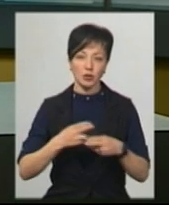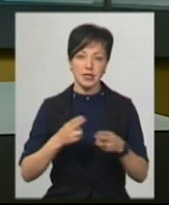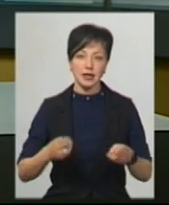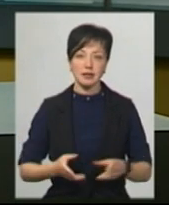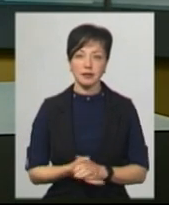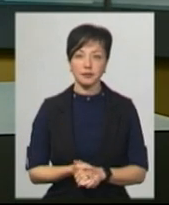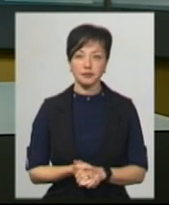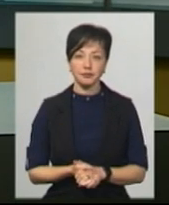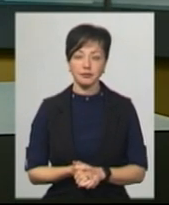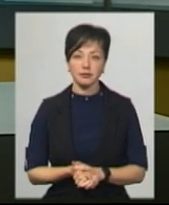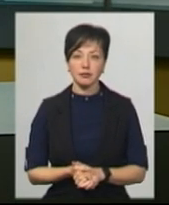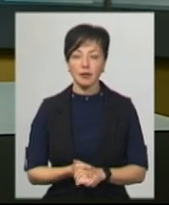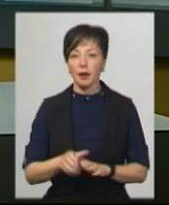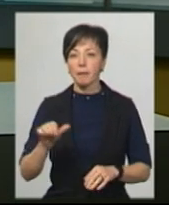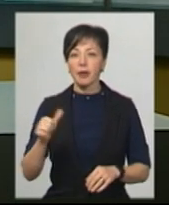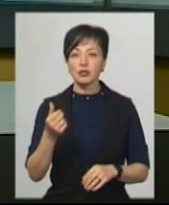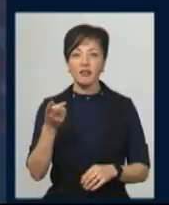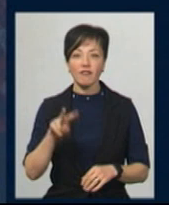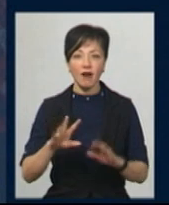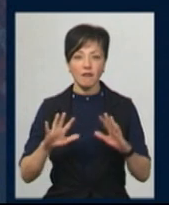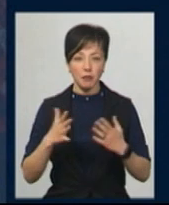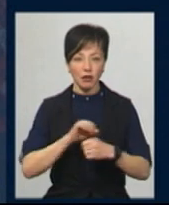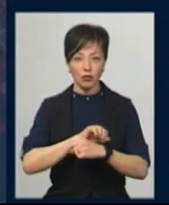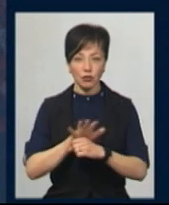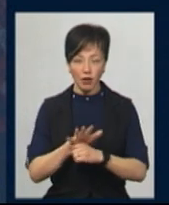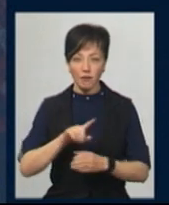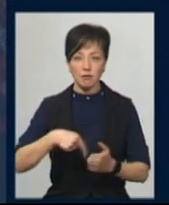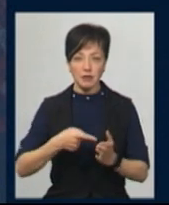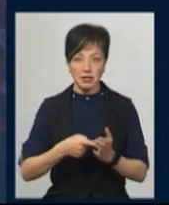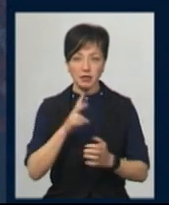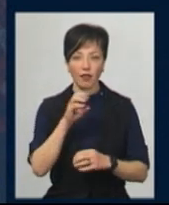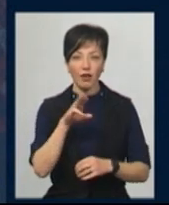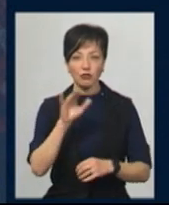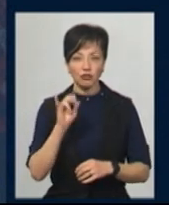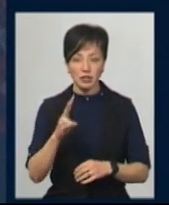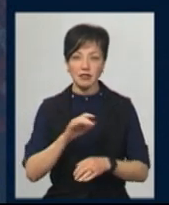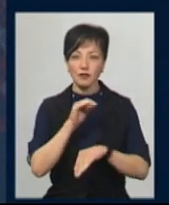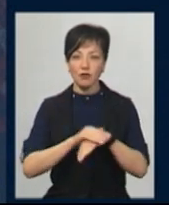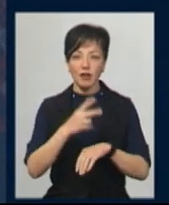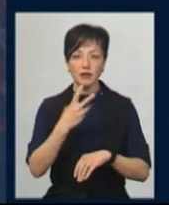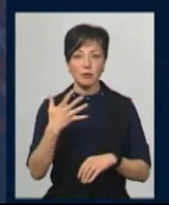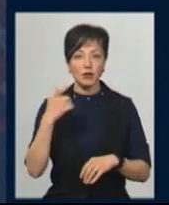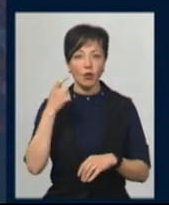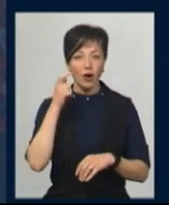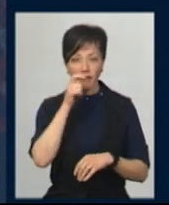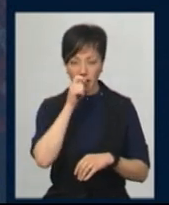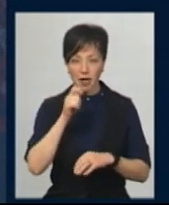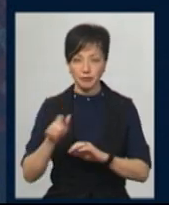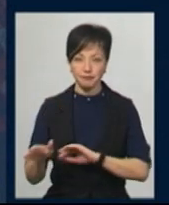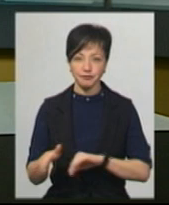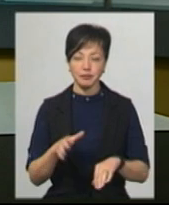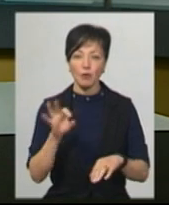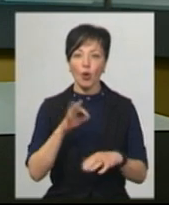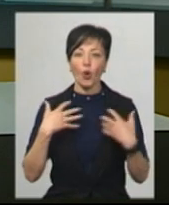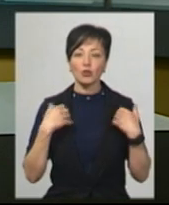Богдан Шмигельський. Перші два випадки на COVID-19 у Натішині зафіксували 25 квітня. Про одужання